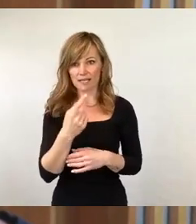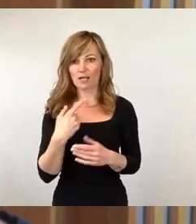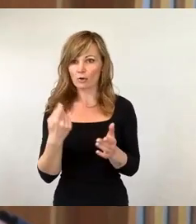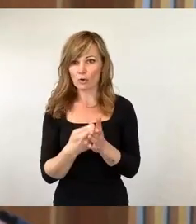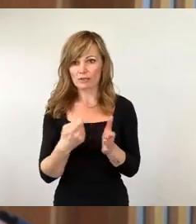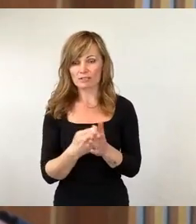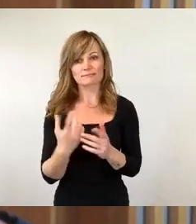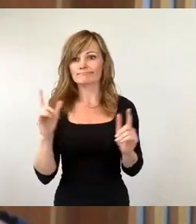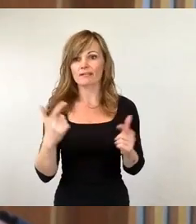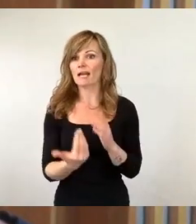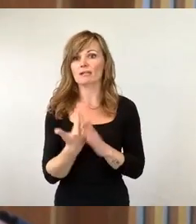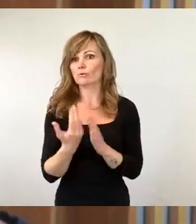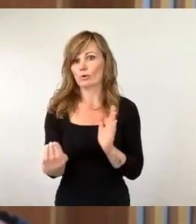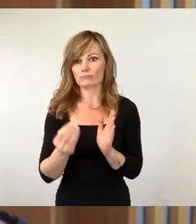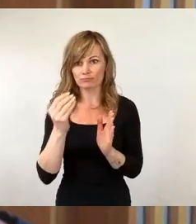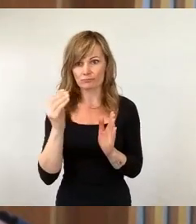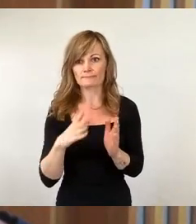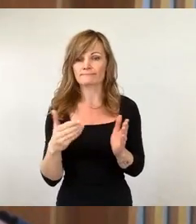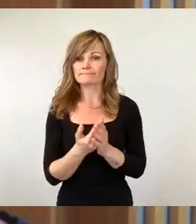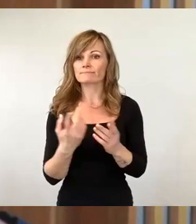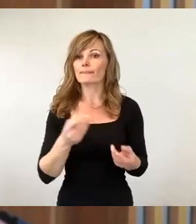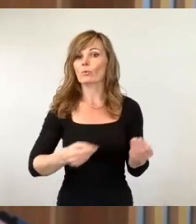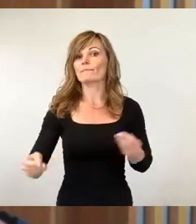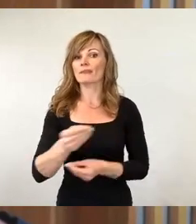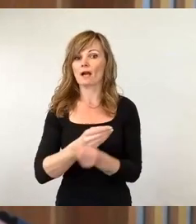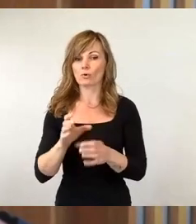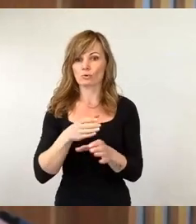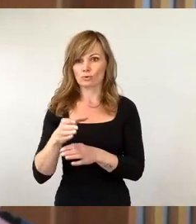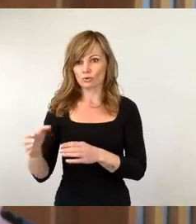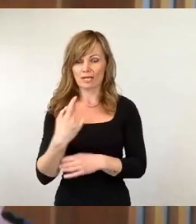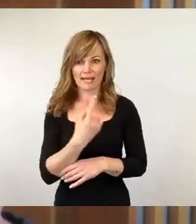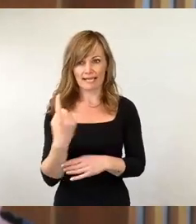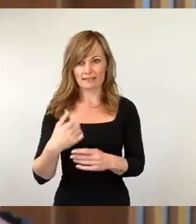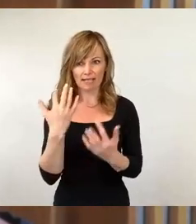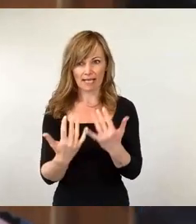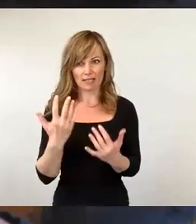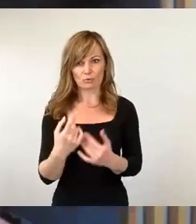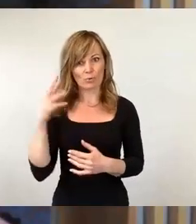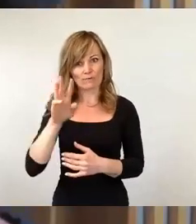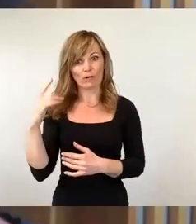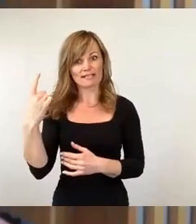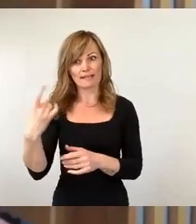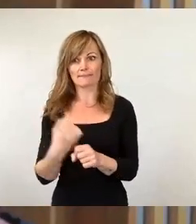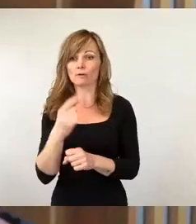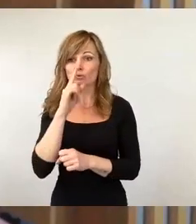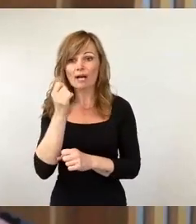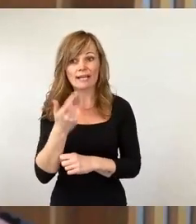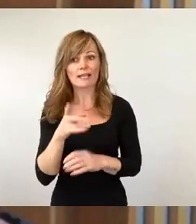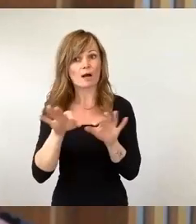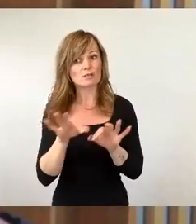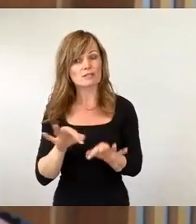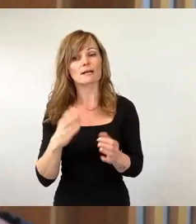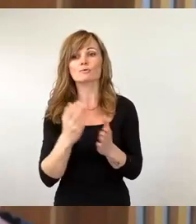sondern weil diese Umtausch komplett auf Eigenrechnung durchführt, bis auf einige wenige Ausnahmen, die waren bekannt, irgendwelche Geländer,